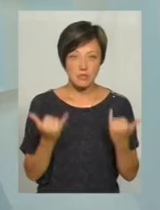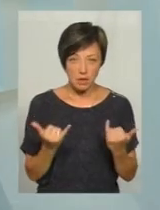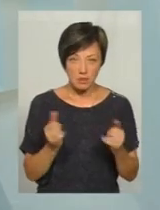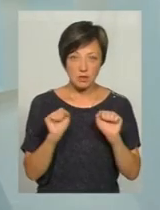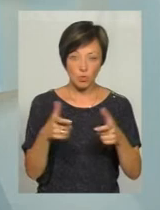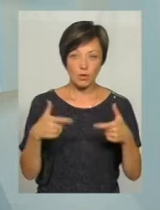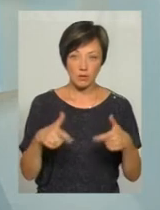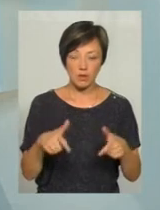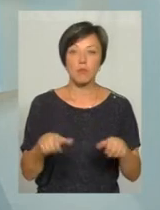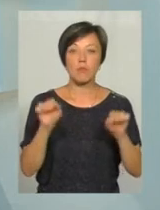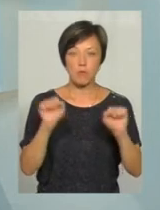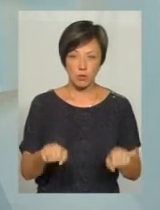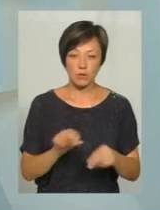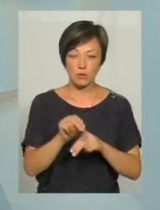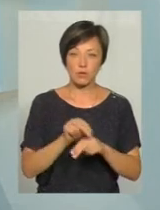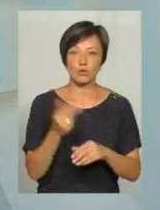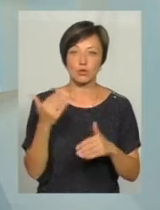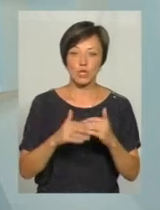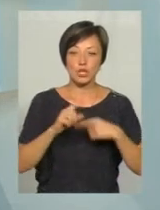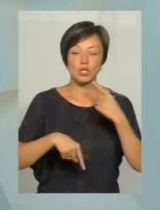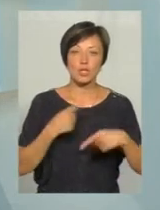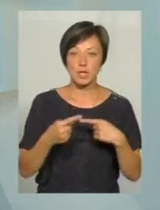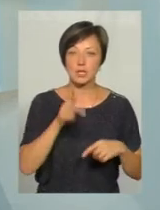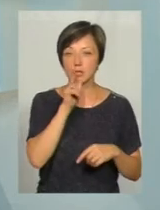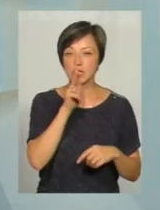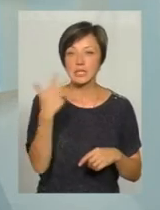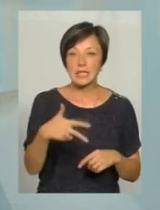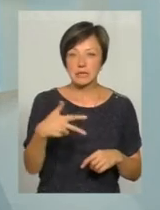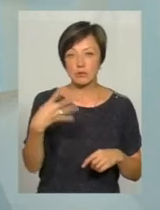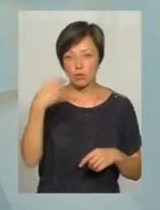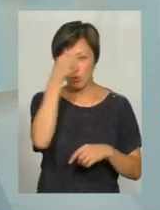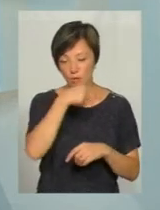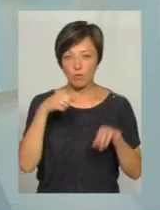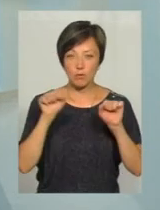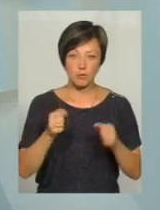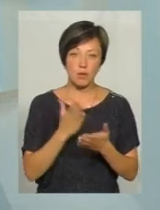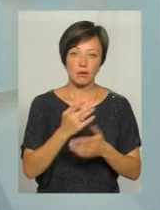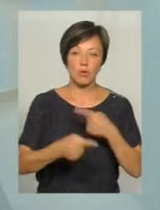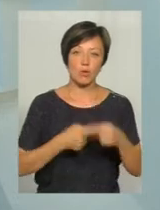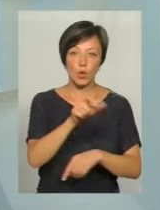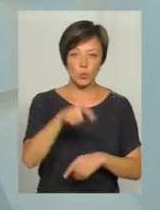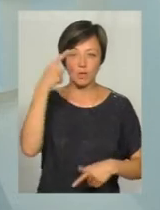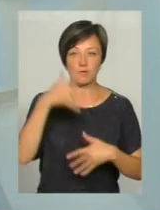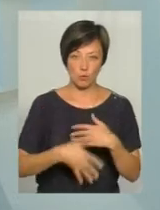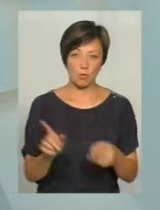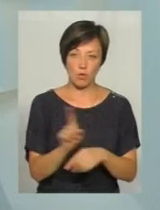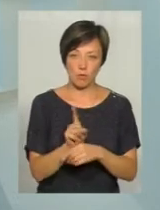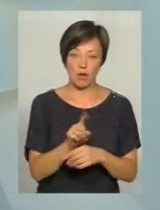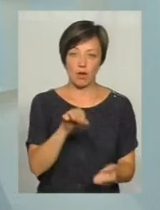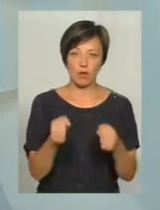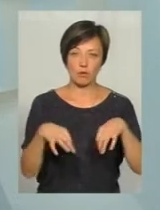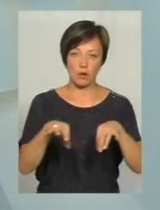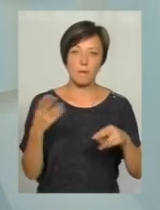на права, їх все ж таки можна привчити. І вже через якісь там років 30-40 ми будемо мати покоління людей свідомих, які нормально керують